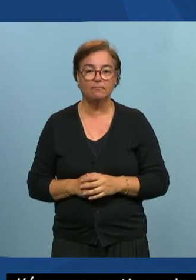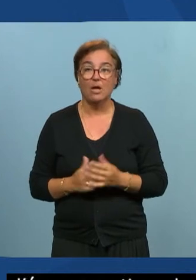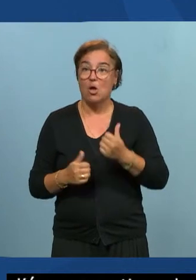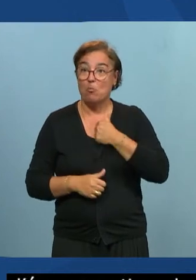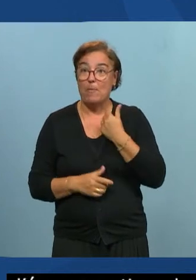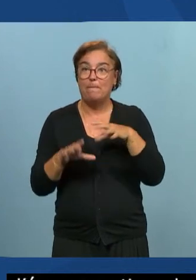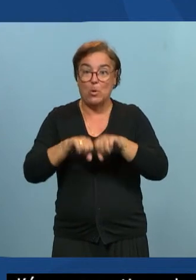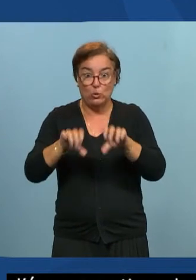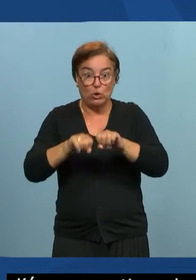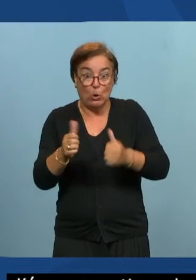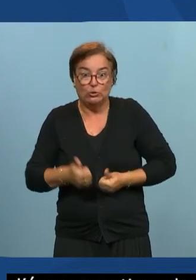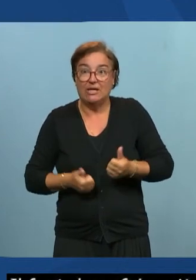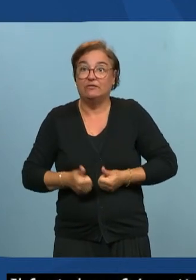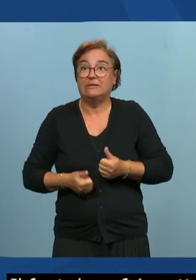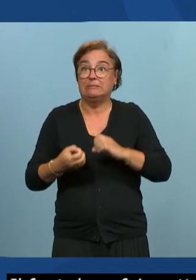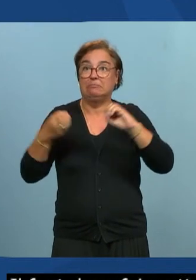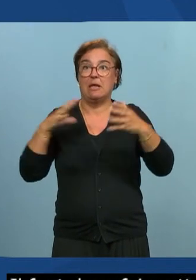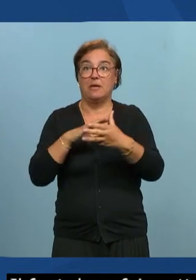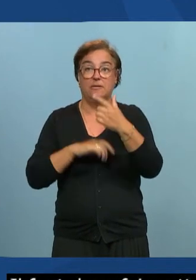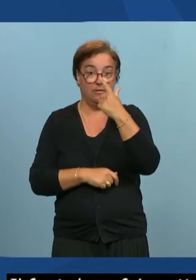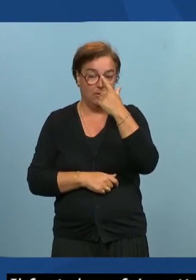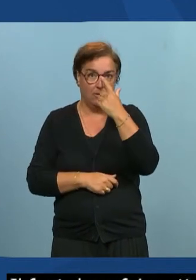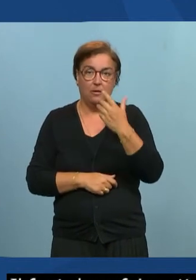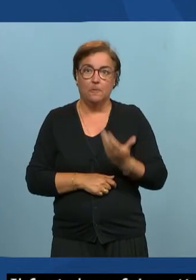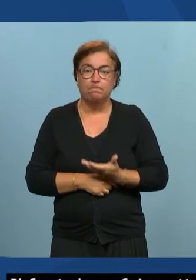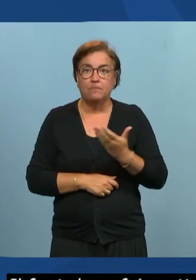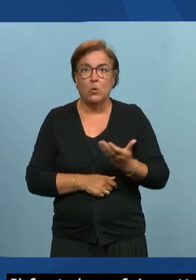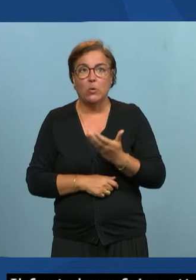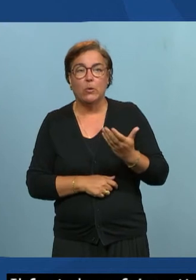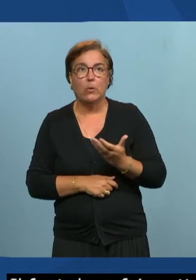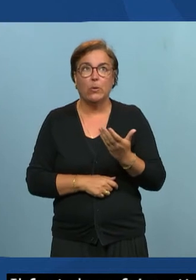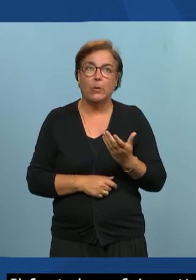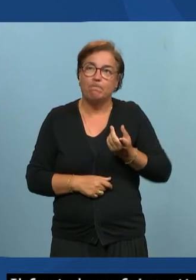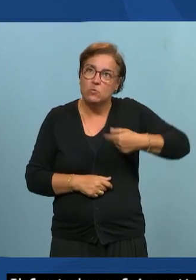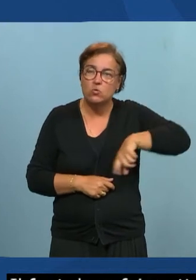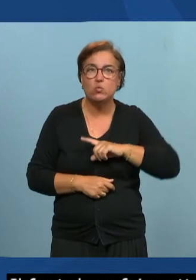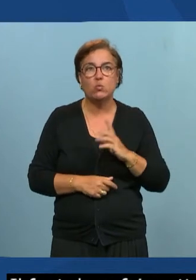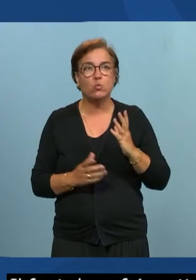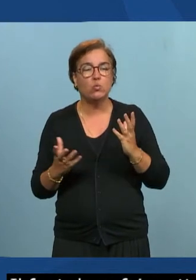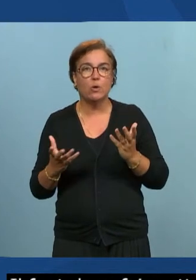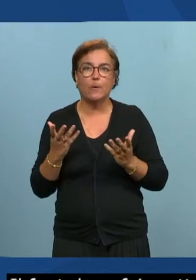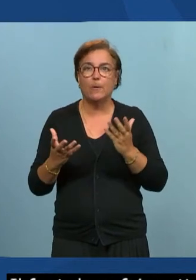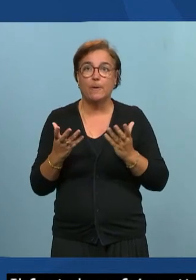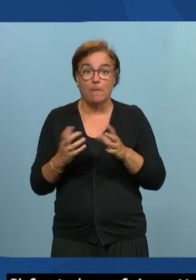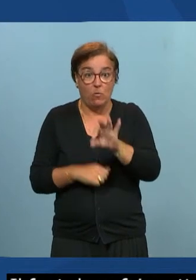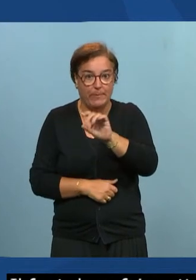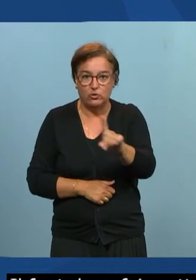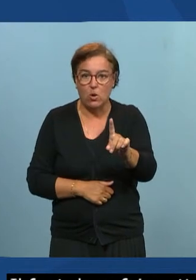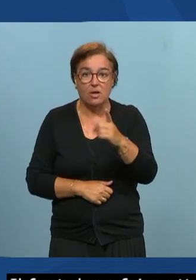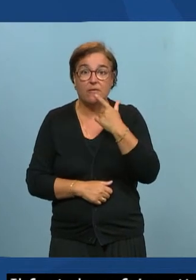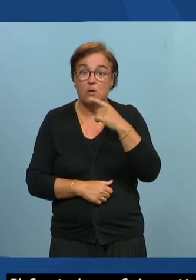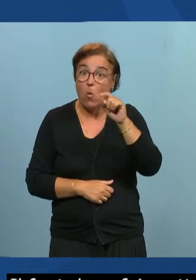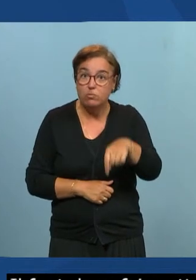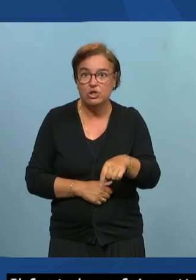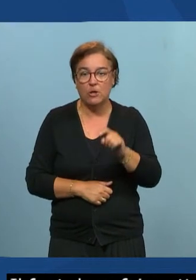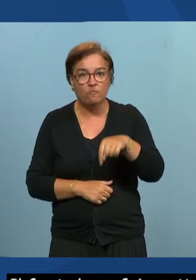en ligne, je vais bientôt terminer là-dessus, on n'a pas le choix, on est obligé de prendre